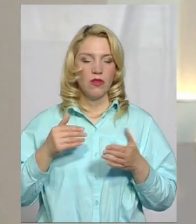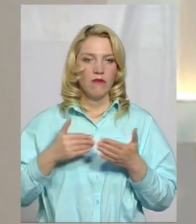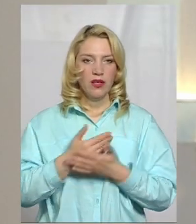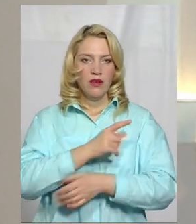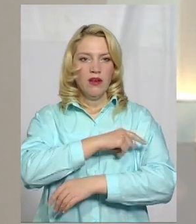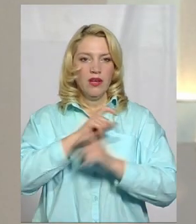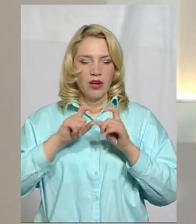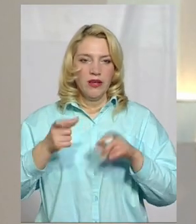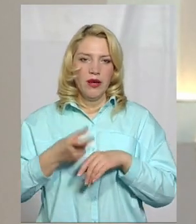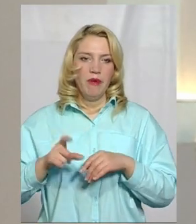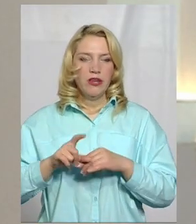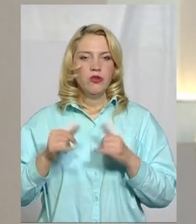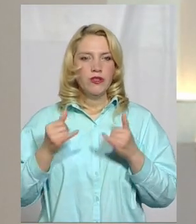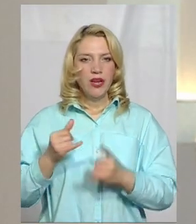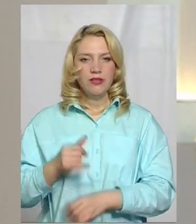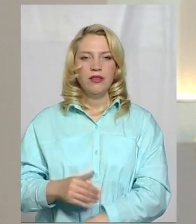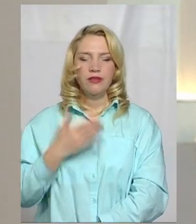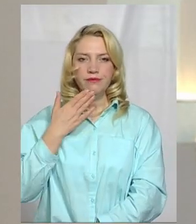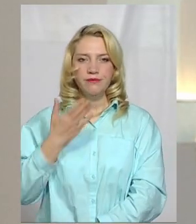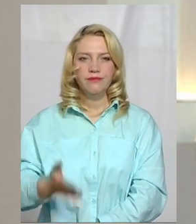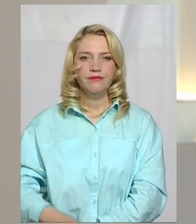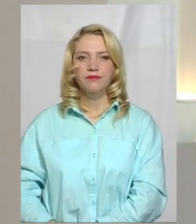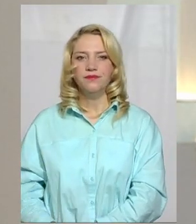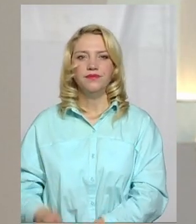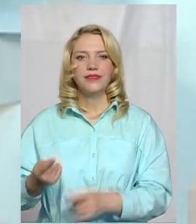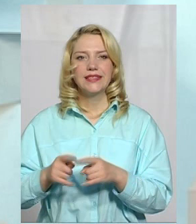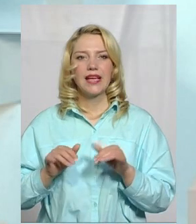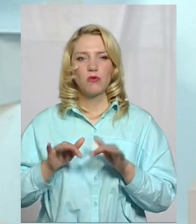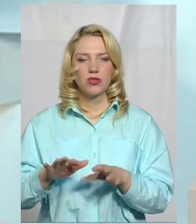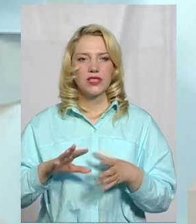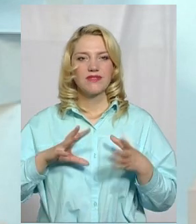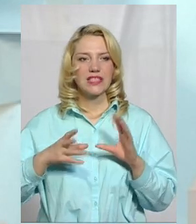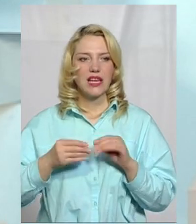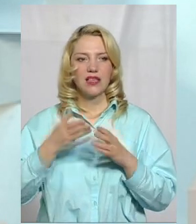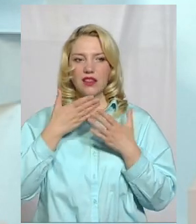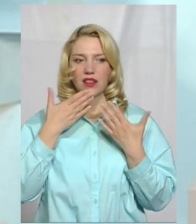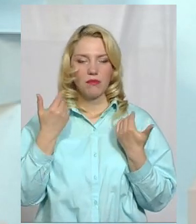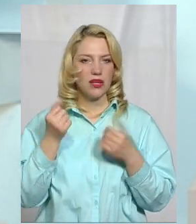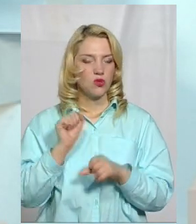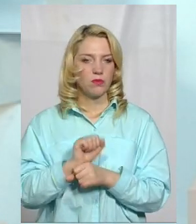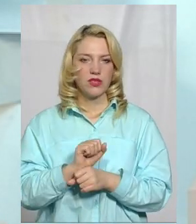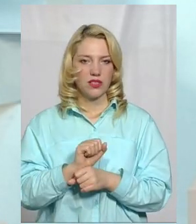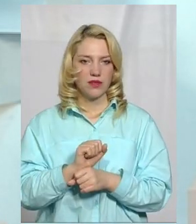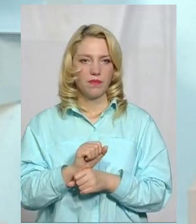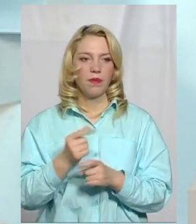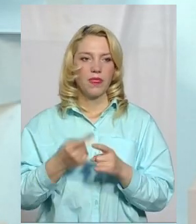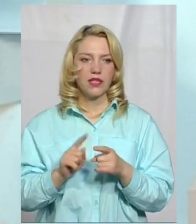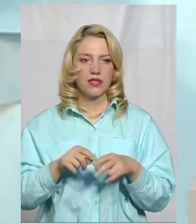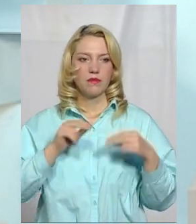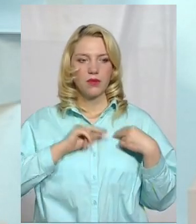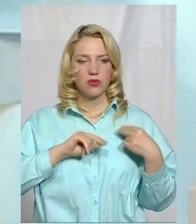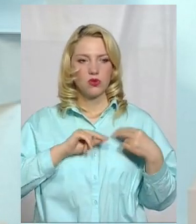лікарні, більш сучасній? Цей процес взагалі не має зупинки. Над цим